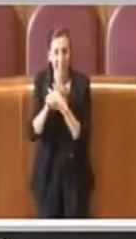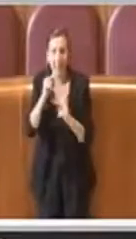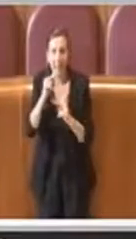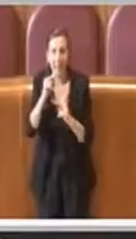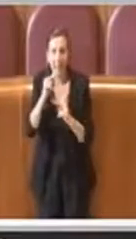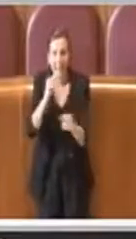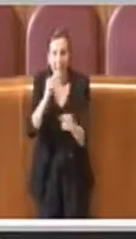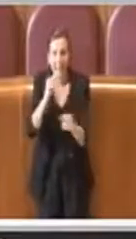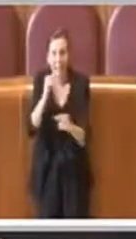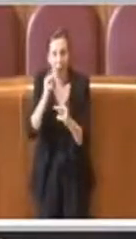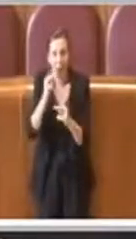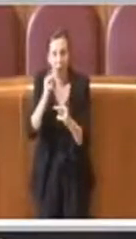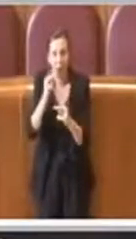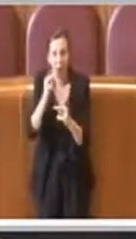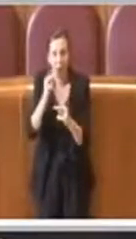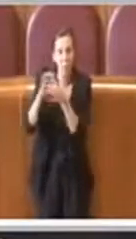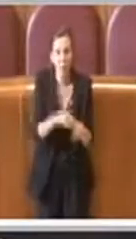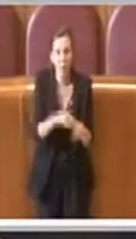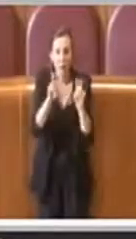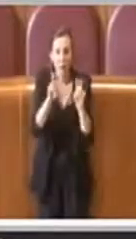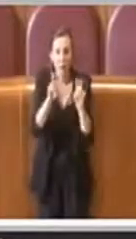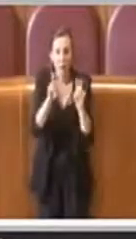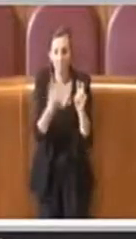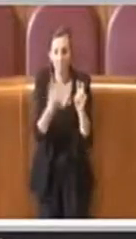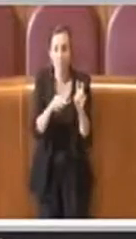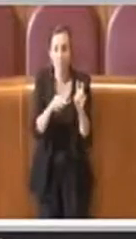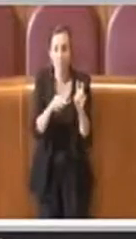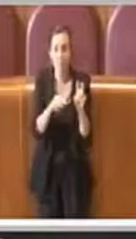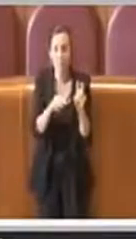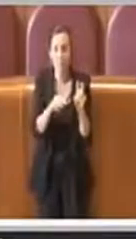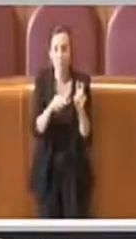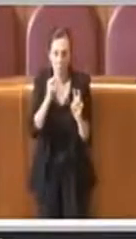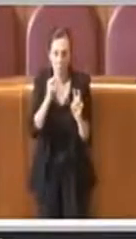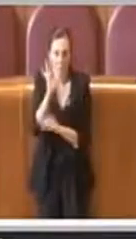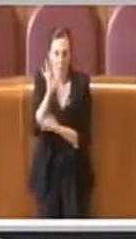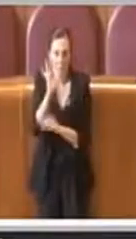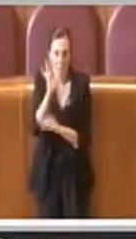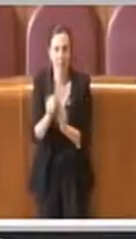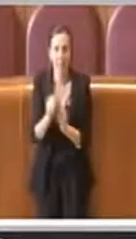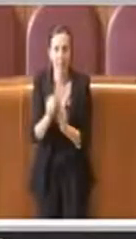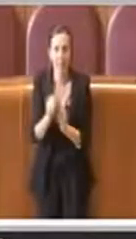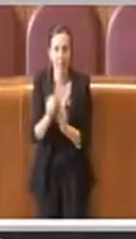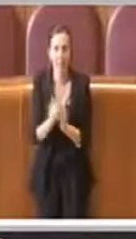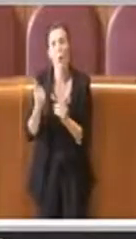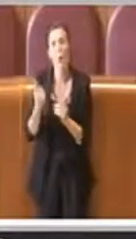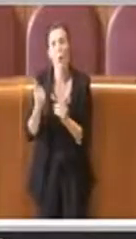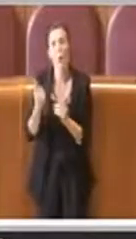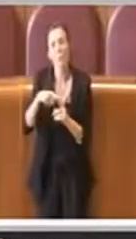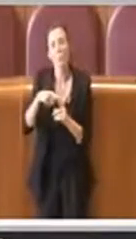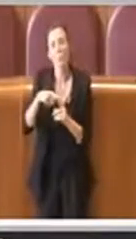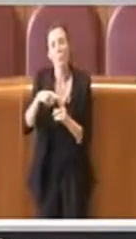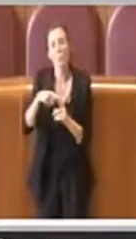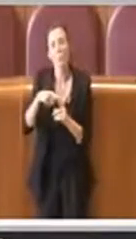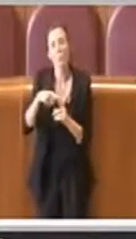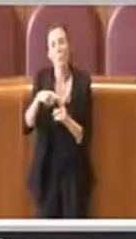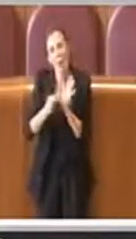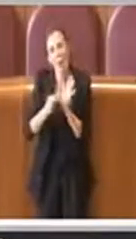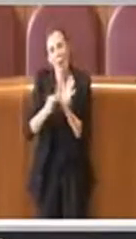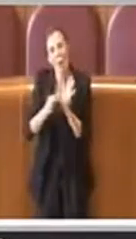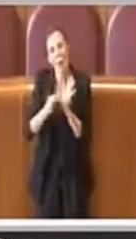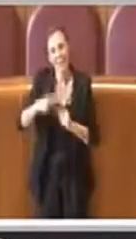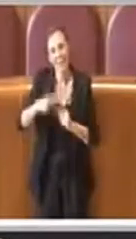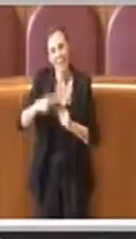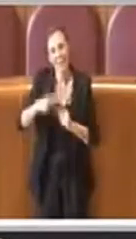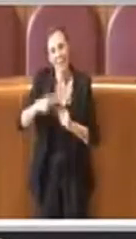date e molti degli argomenti che sono stati sollevati con gli ordini del giorno hanno dei rilievi un po' inquietanti.